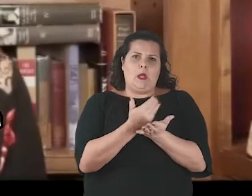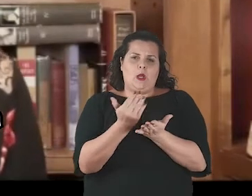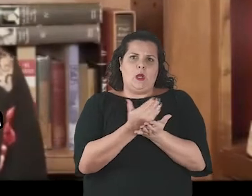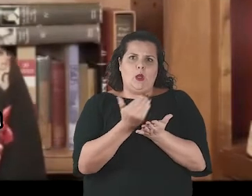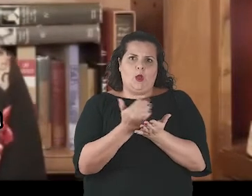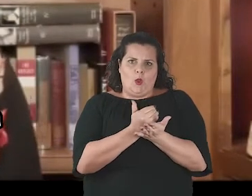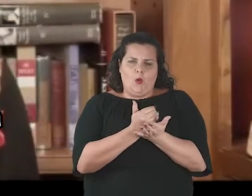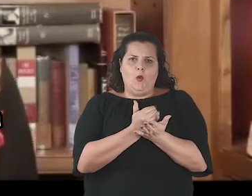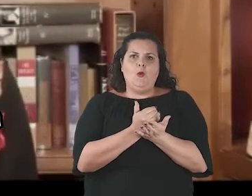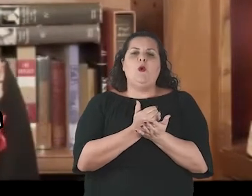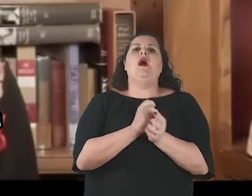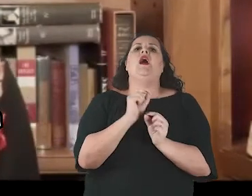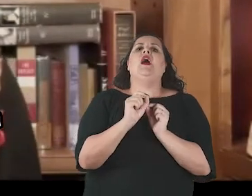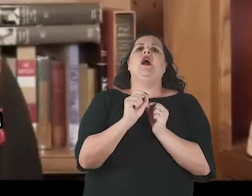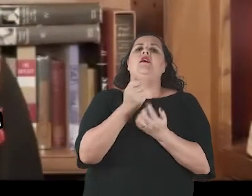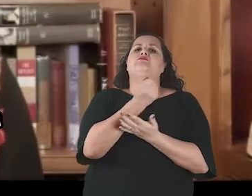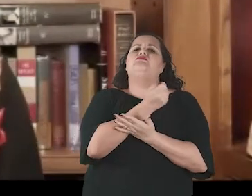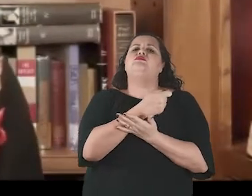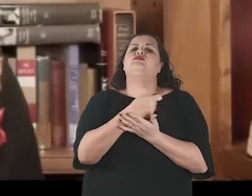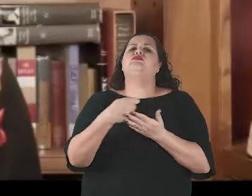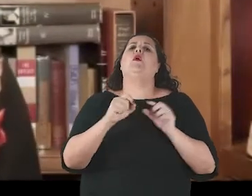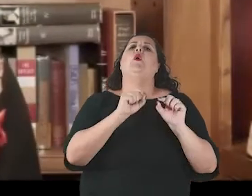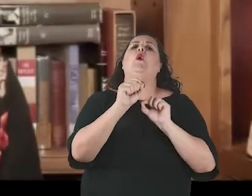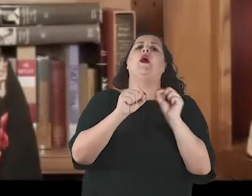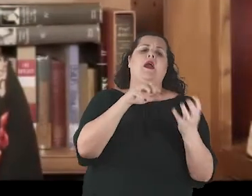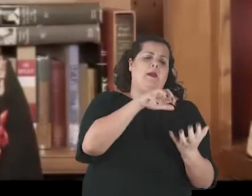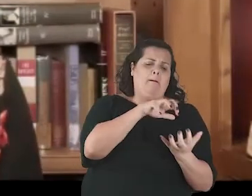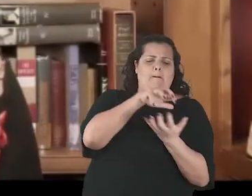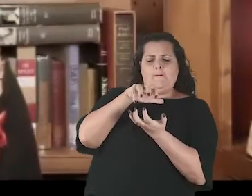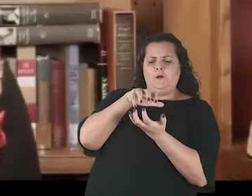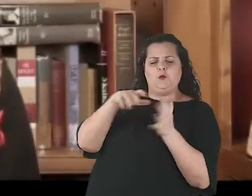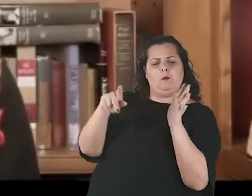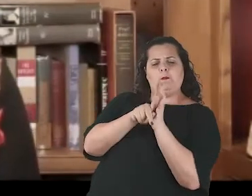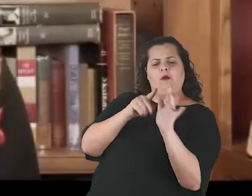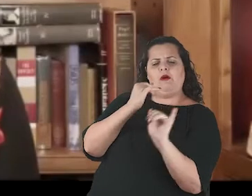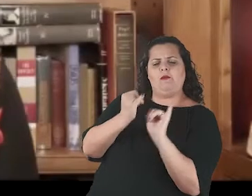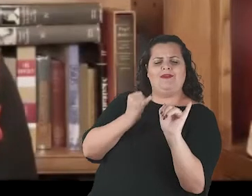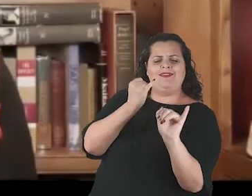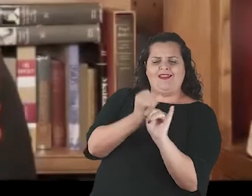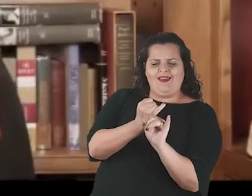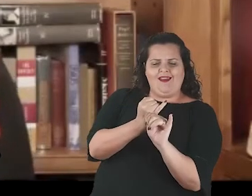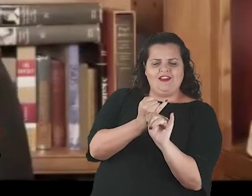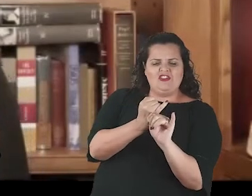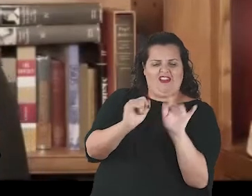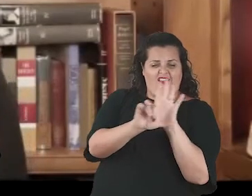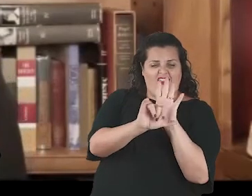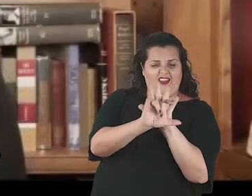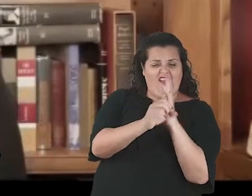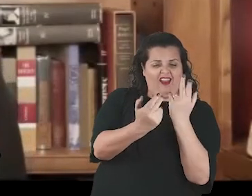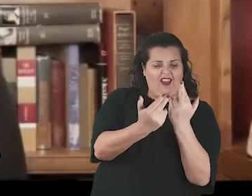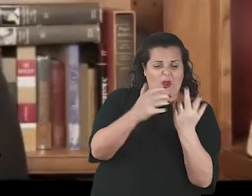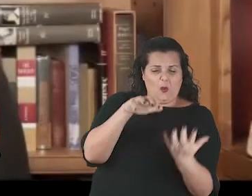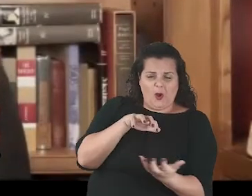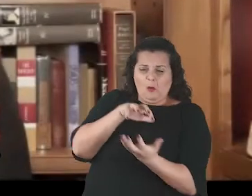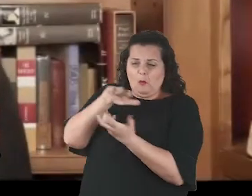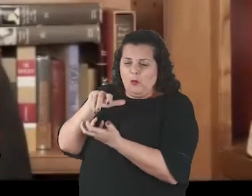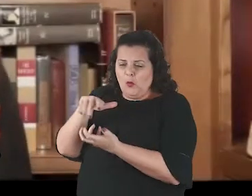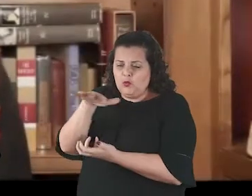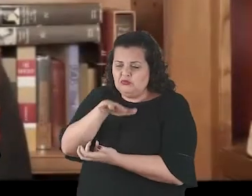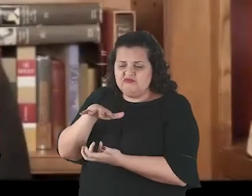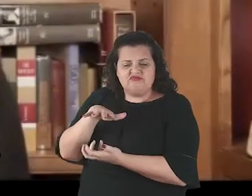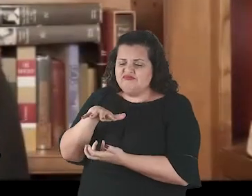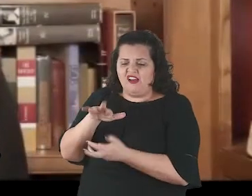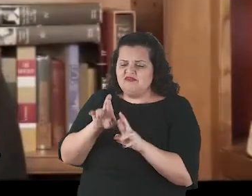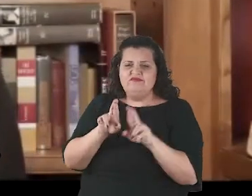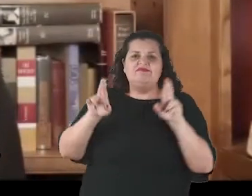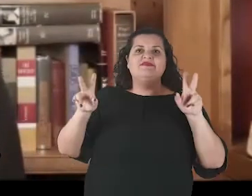of his 2014 book on the digital future, he said, the online world is not truly